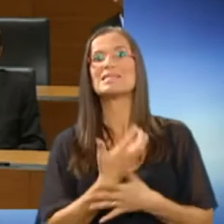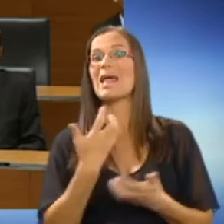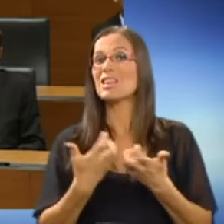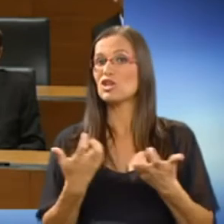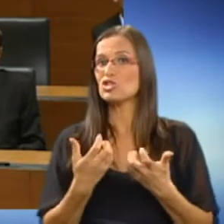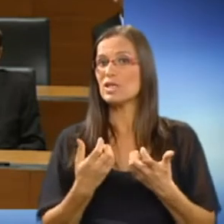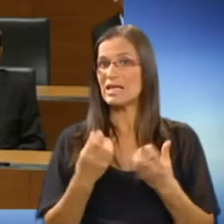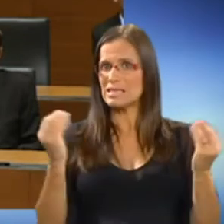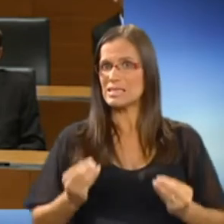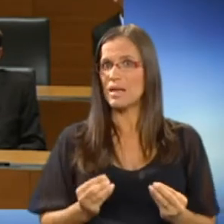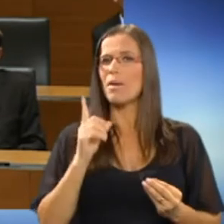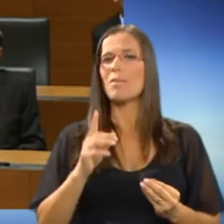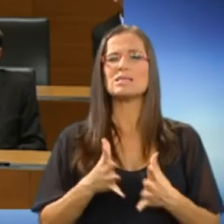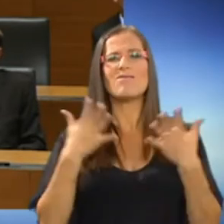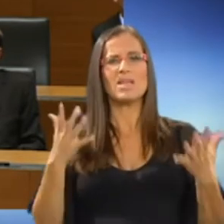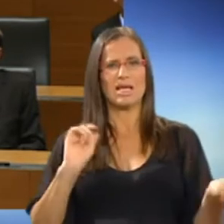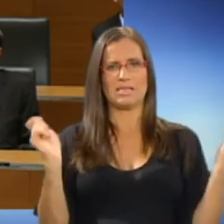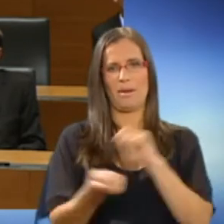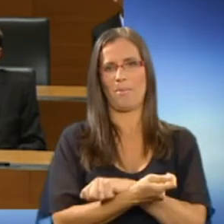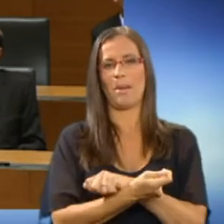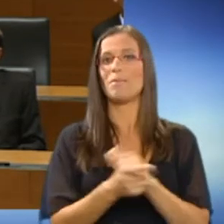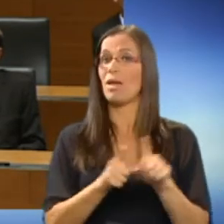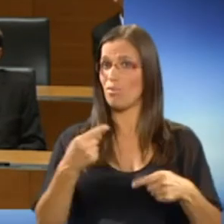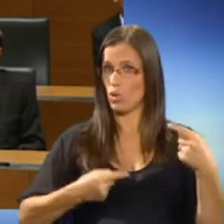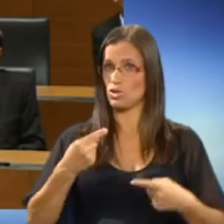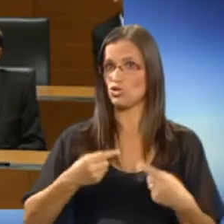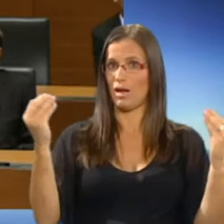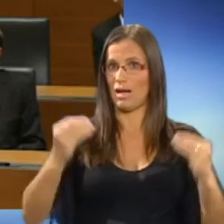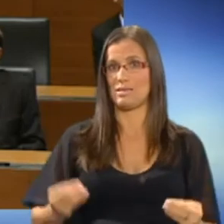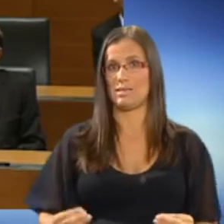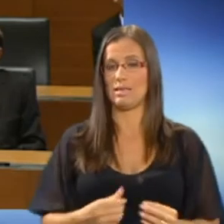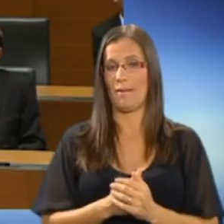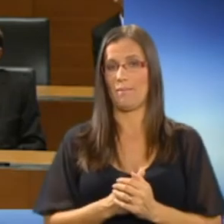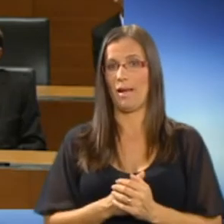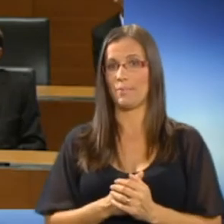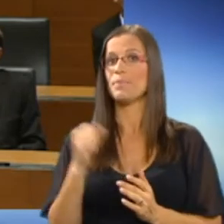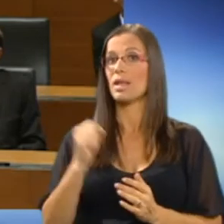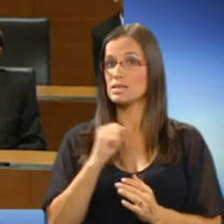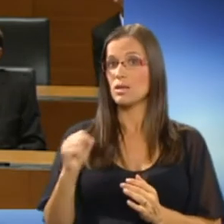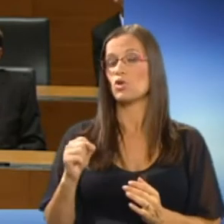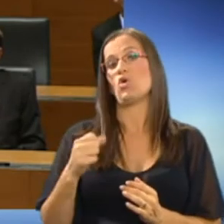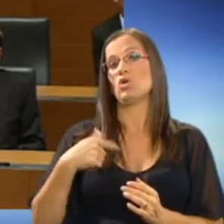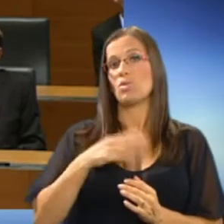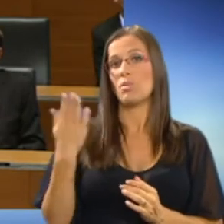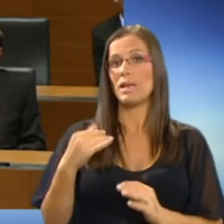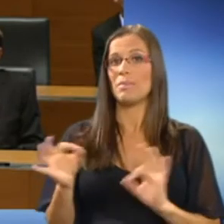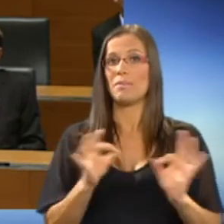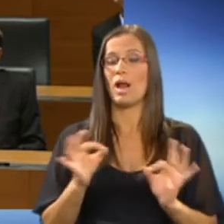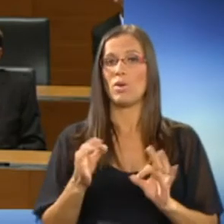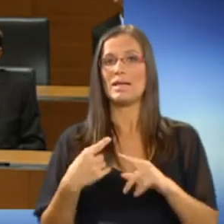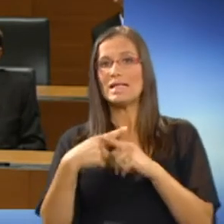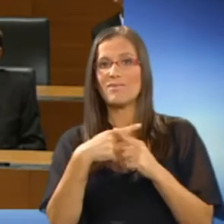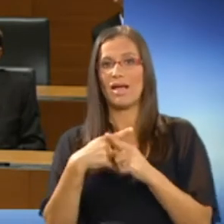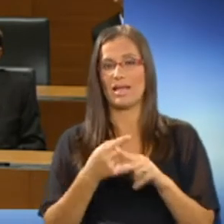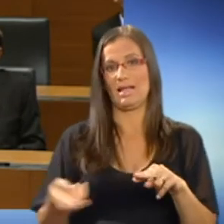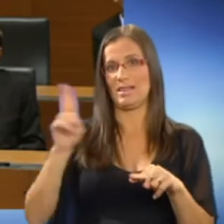tem med zakorenito spremembo političnega sistema. Zato smo bili pripravljeni tvega ti